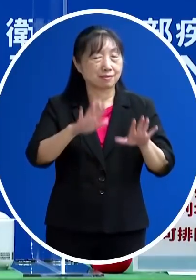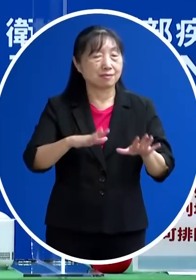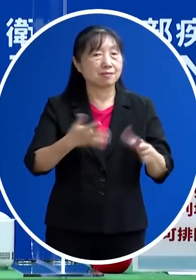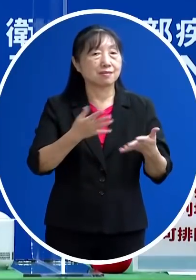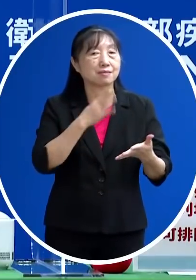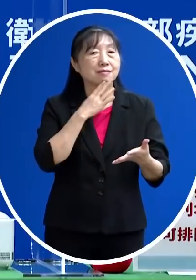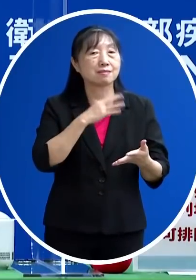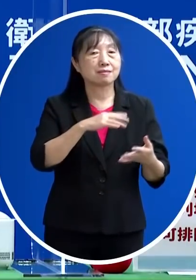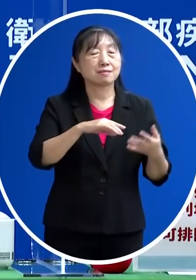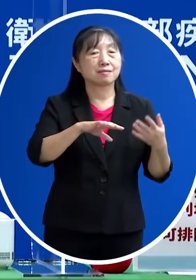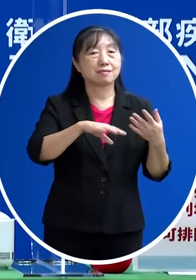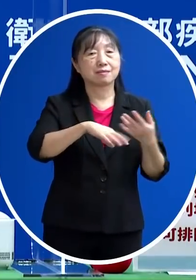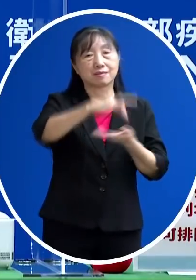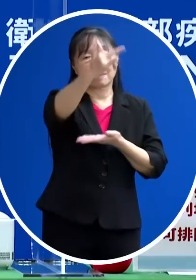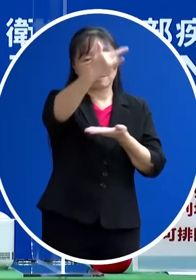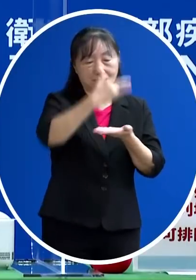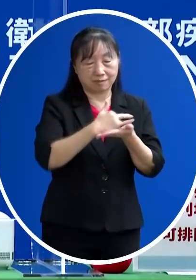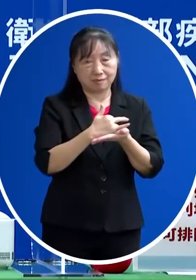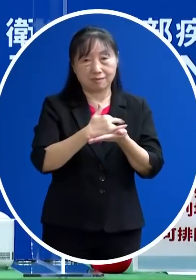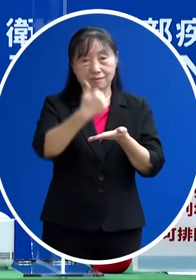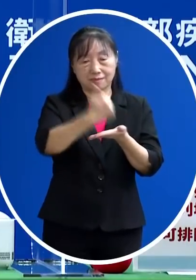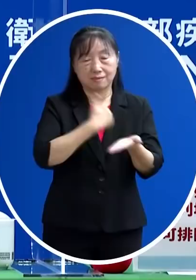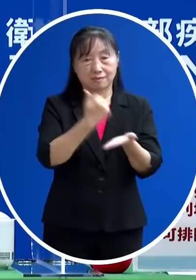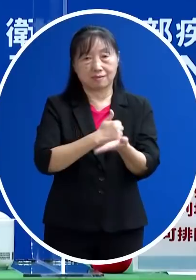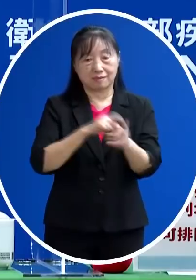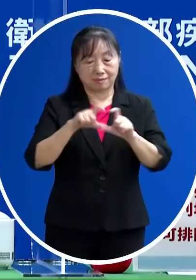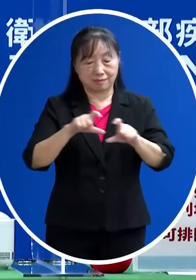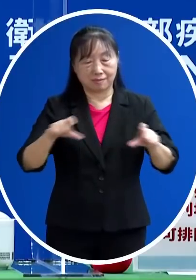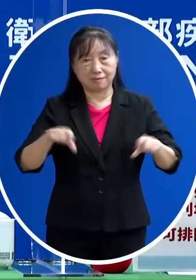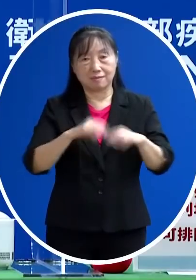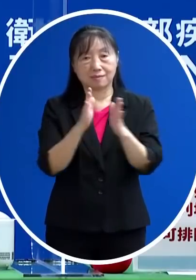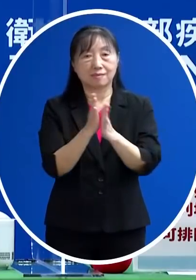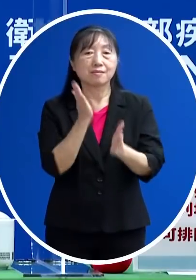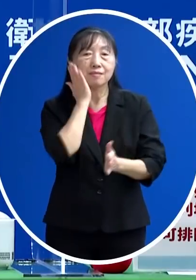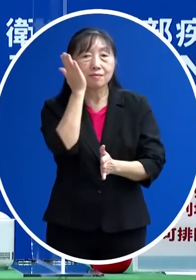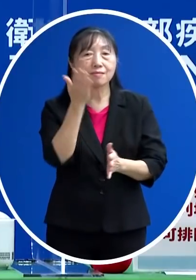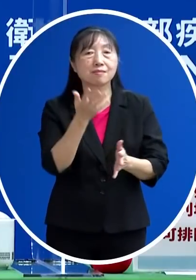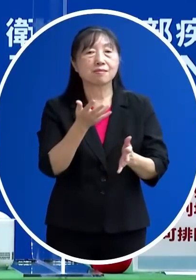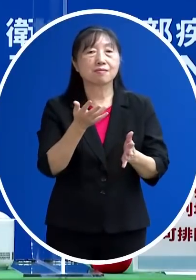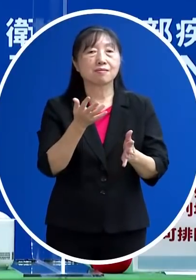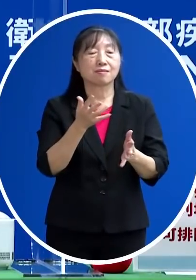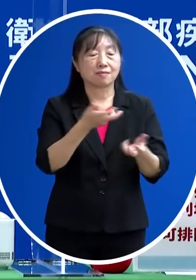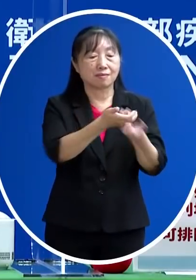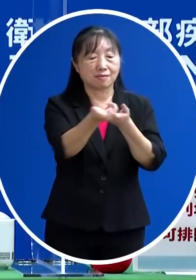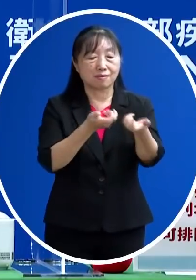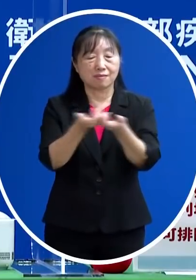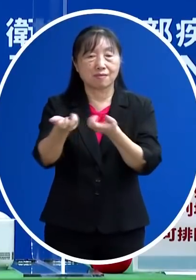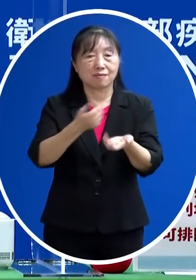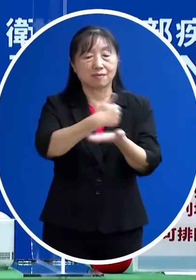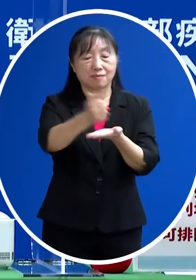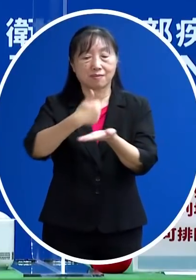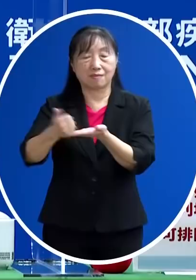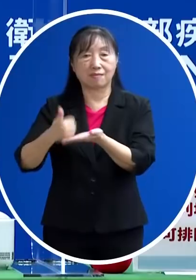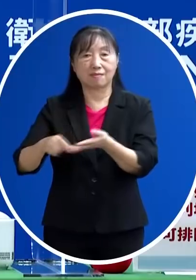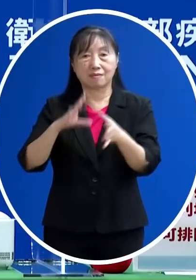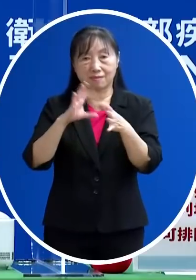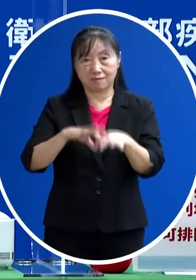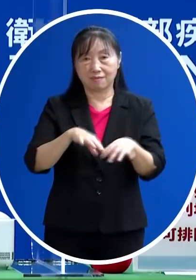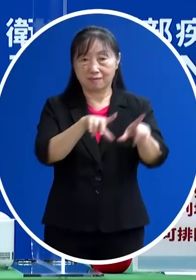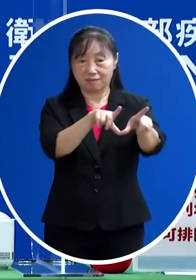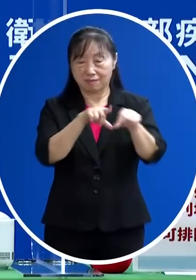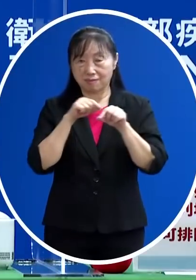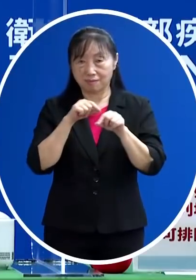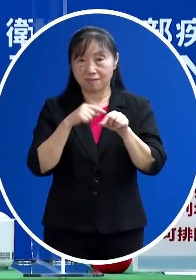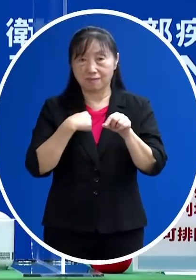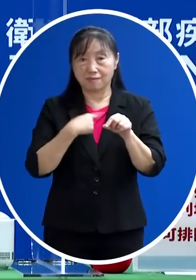來到臺灣的各項的這個疫苗 我們都已經可以順利安排接種 所以大家只要依照這樣的